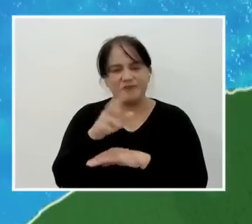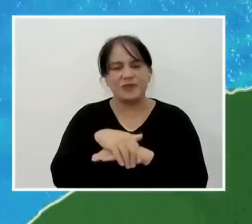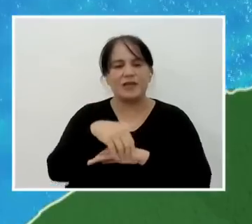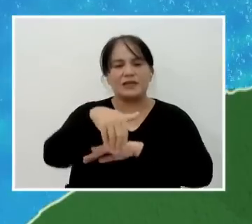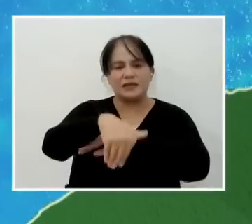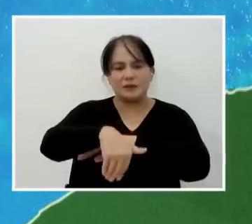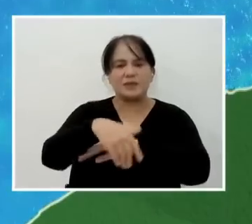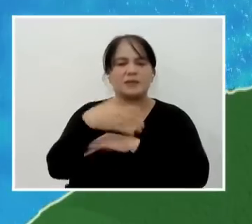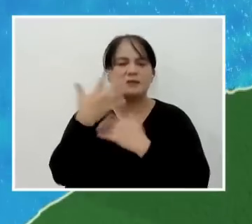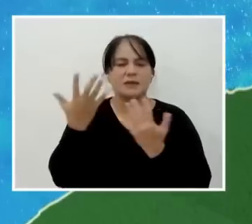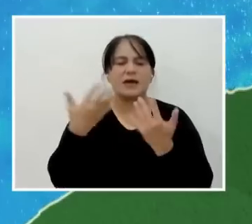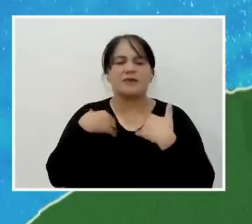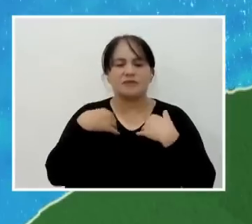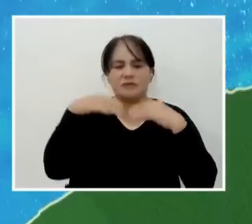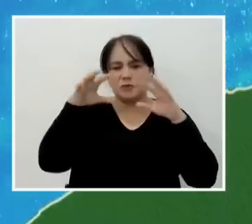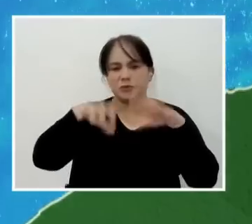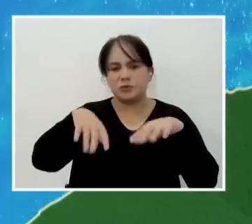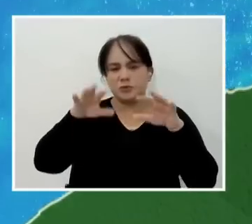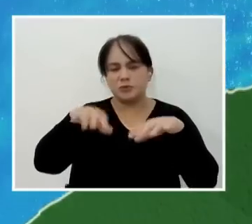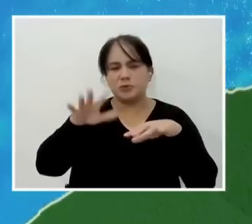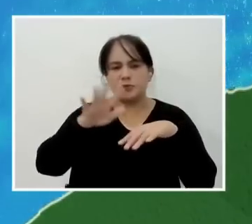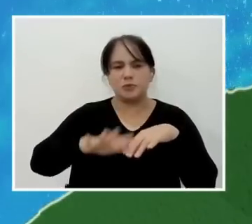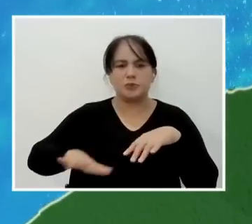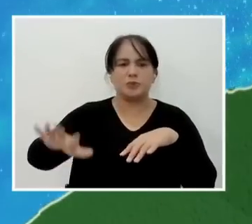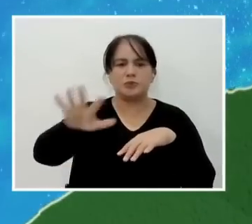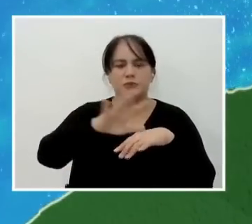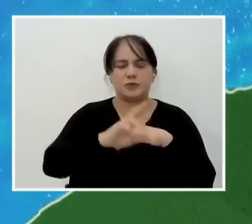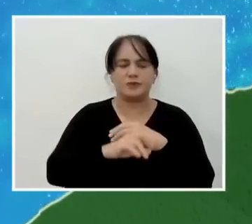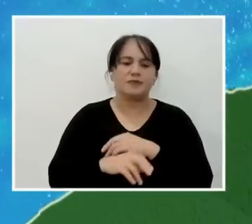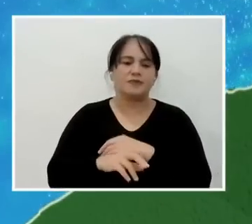aasahan pong mga pagulan sa halos buong rehyon.